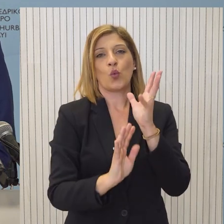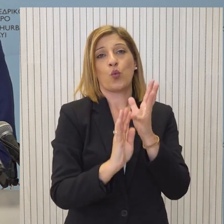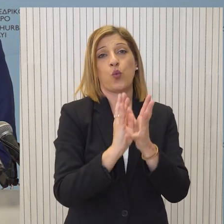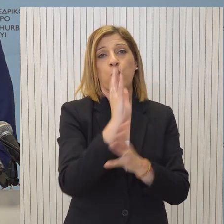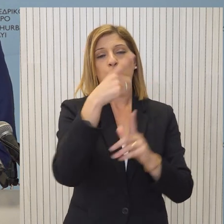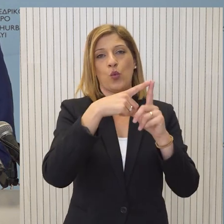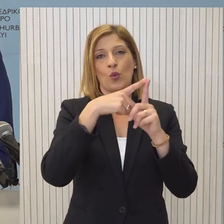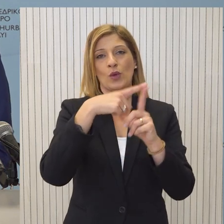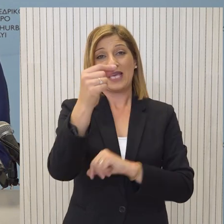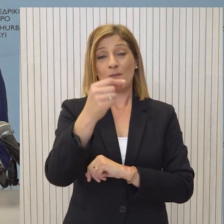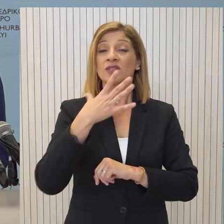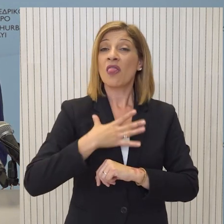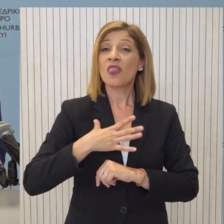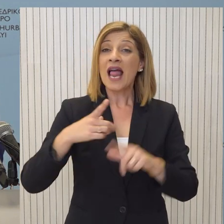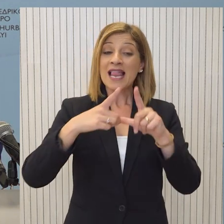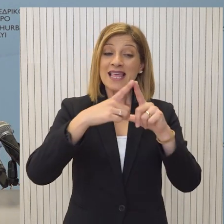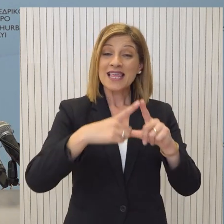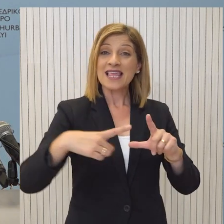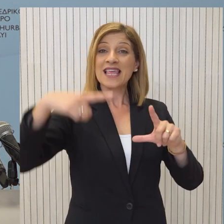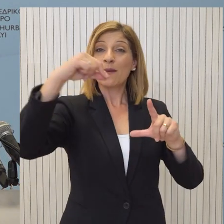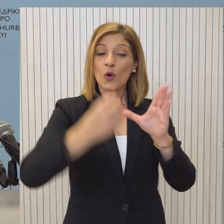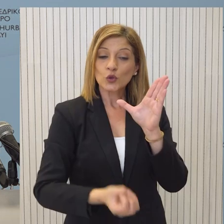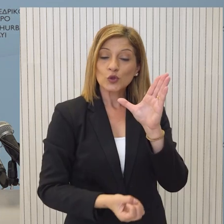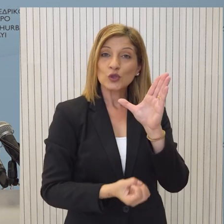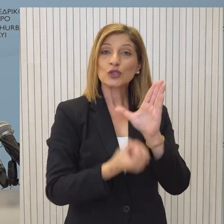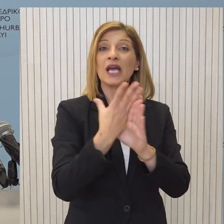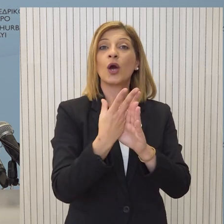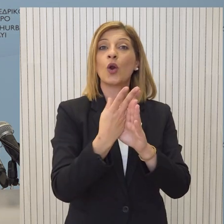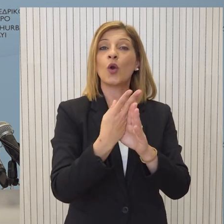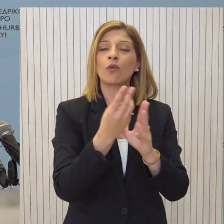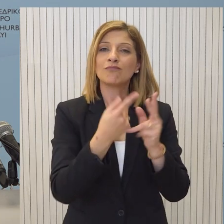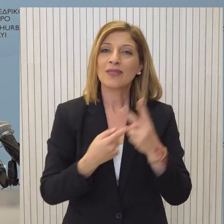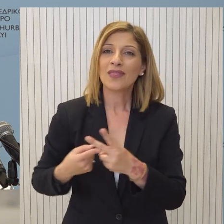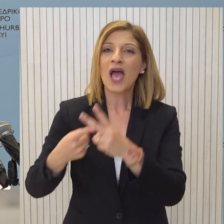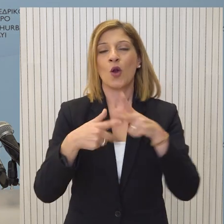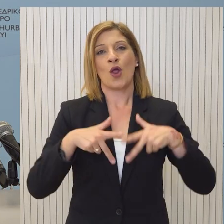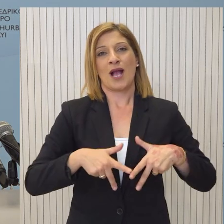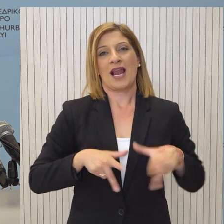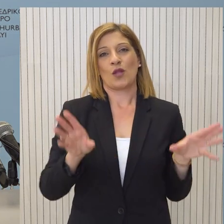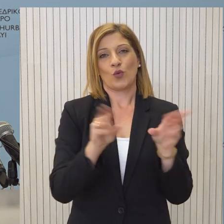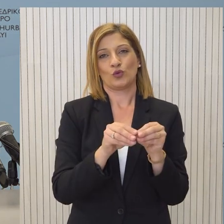της χώρας μας, στο να καταστήσουν την Κύπρο ένα ακόμη πιο σύγχρονο, πιο ψηφιακό ευρωπαϊκό κράτος.